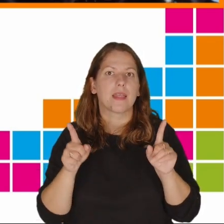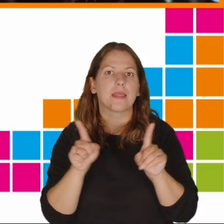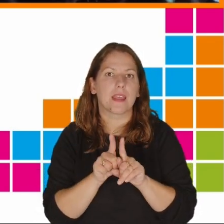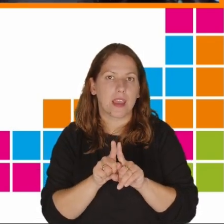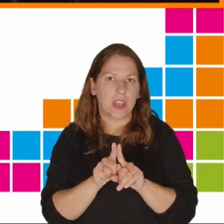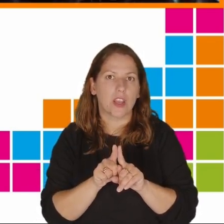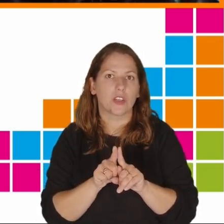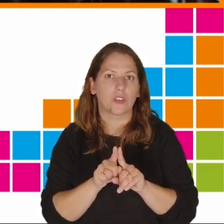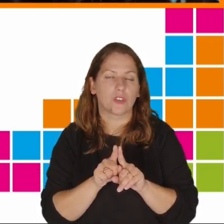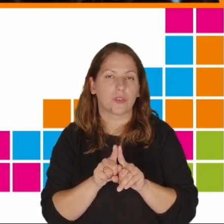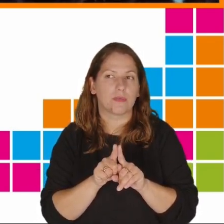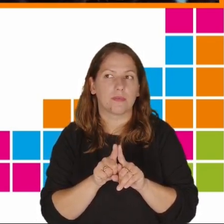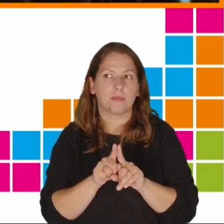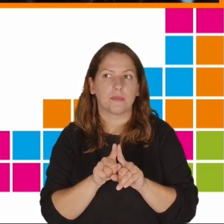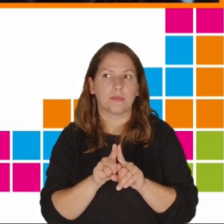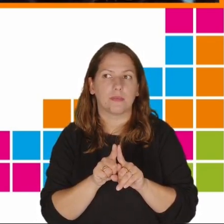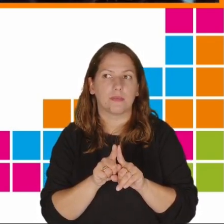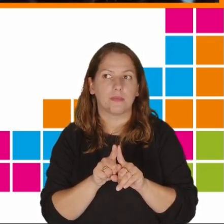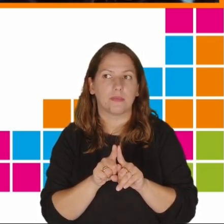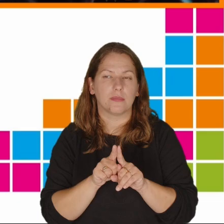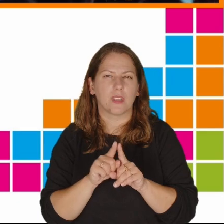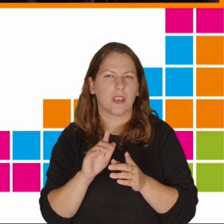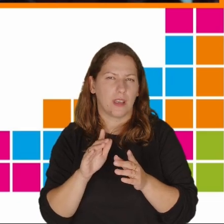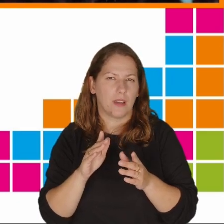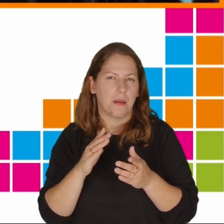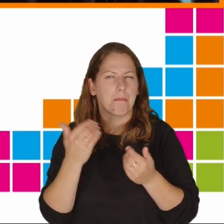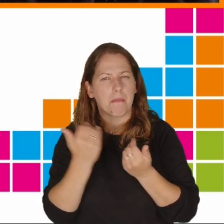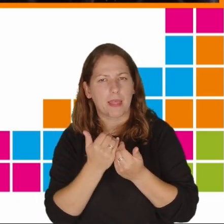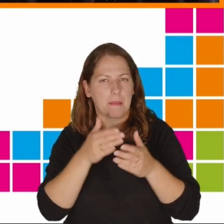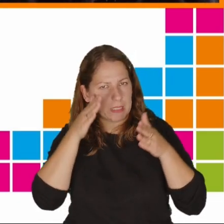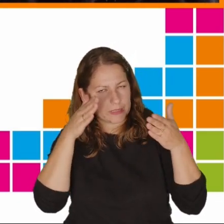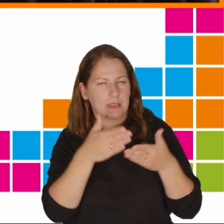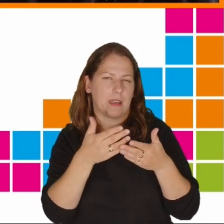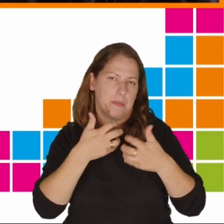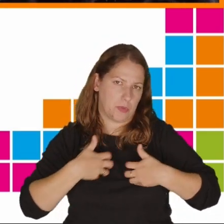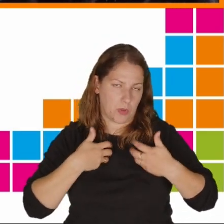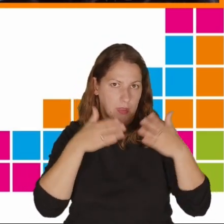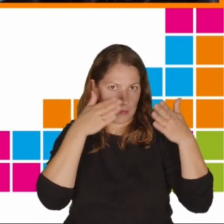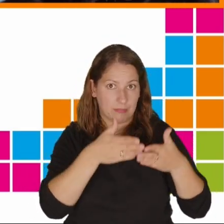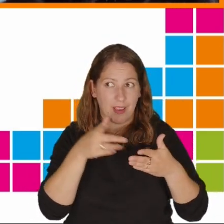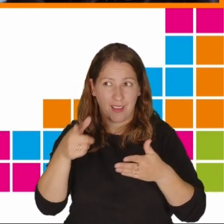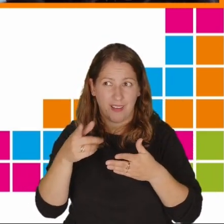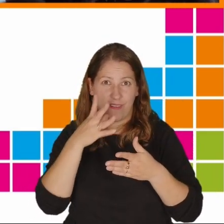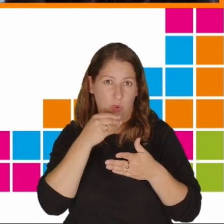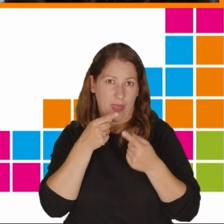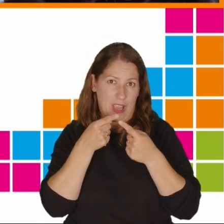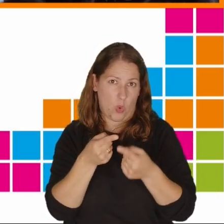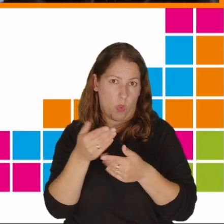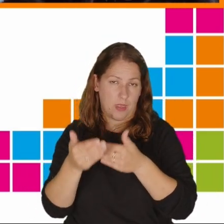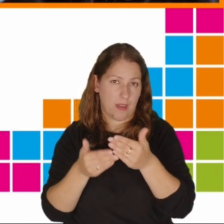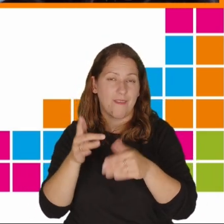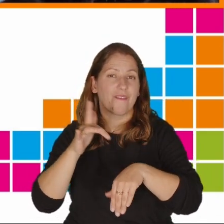przedmiotów ścisłych. To są trendy. Tutaj mamy